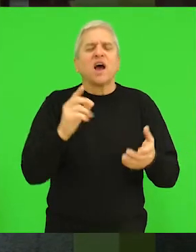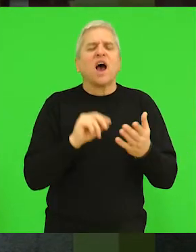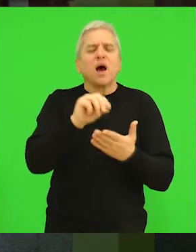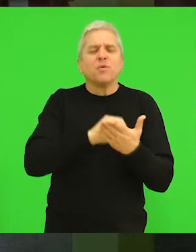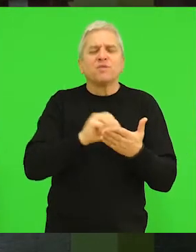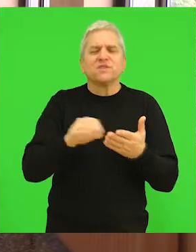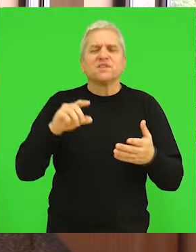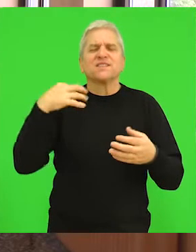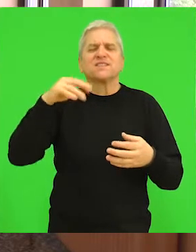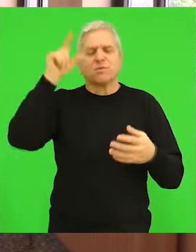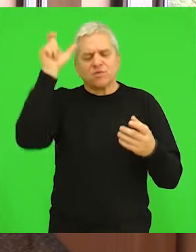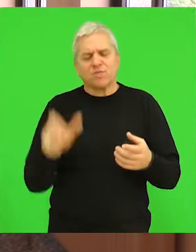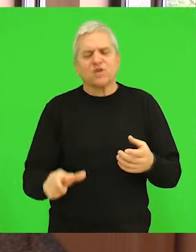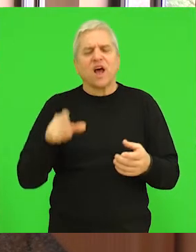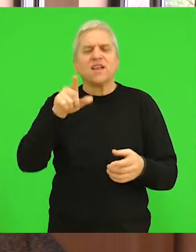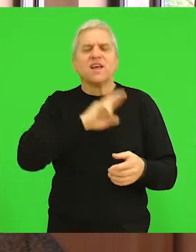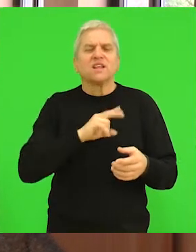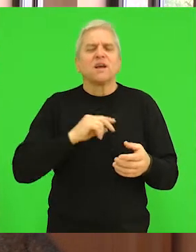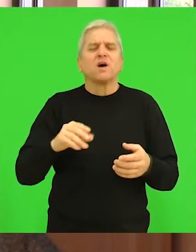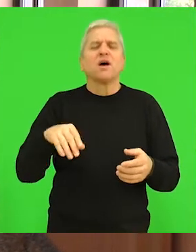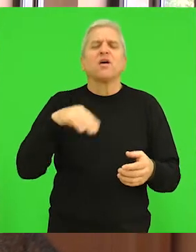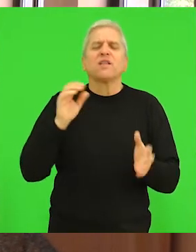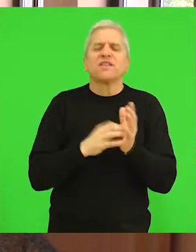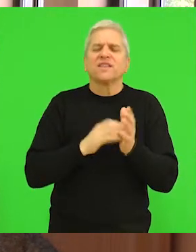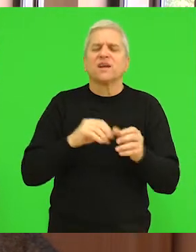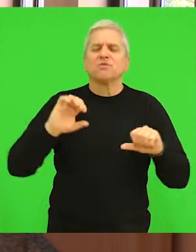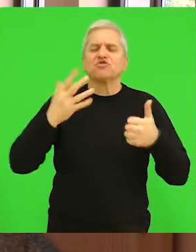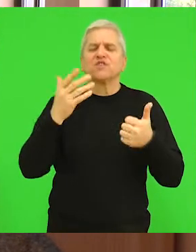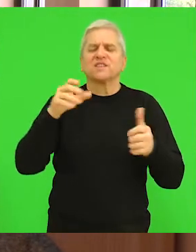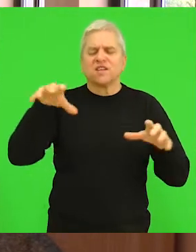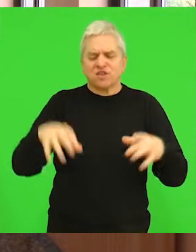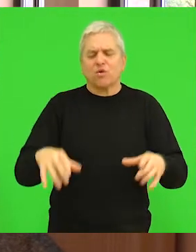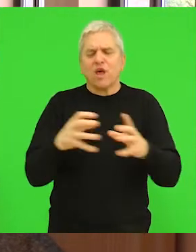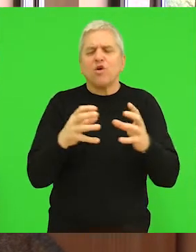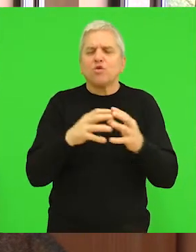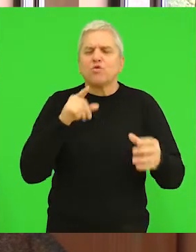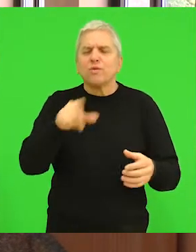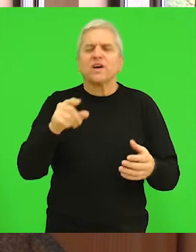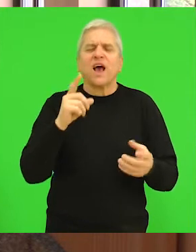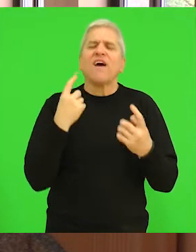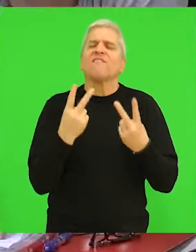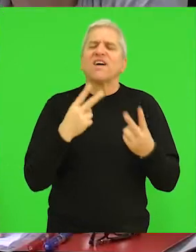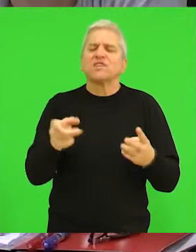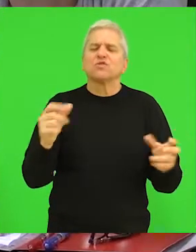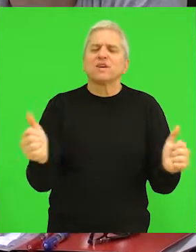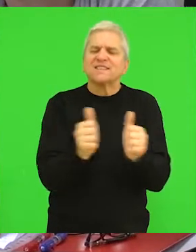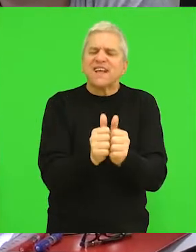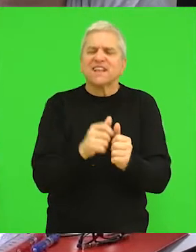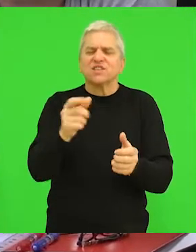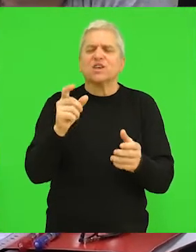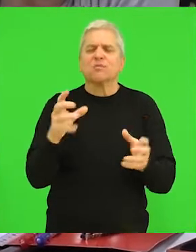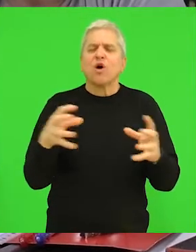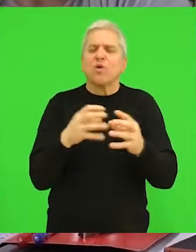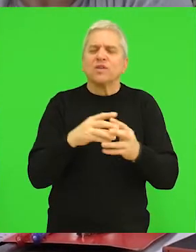propisuju da je za samostalno postojanje, između ostalog, neophodno 16 odeljenja, činjenice su da je reč o kombinovanim